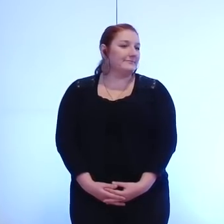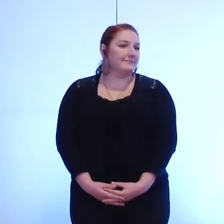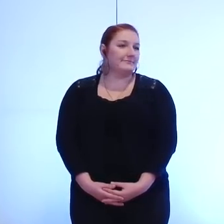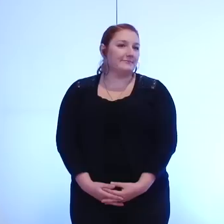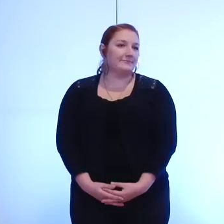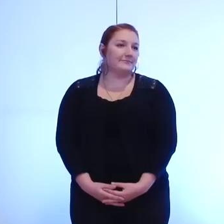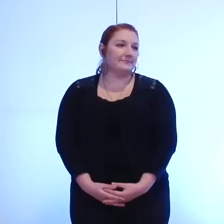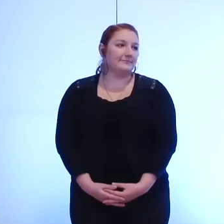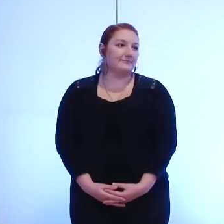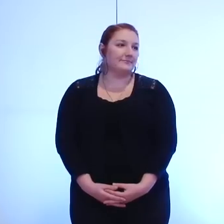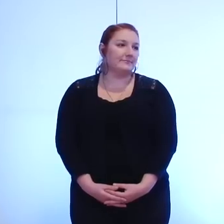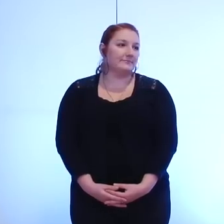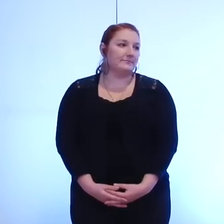Vincent,